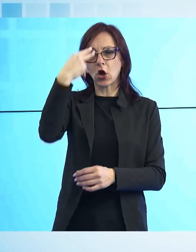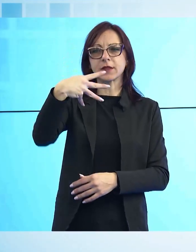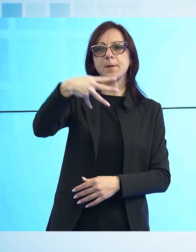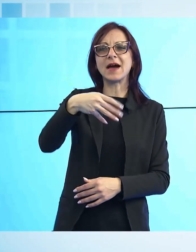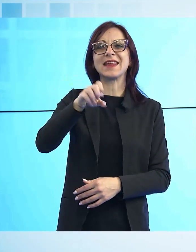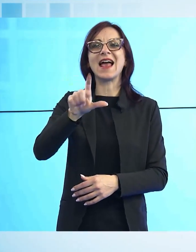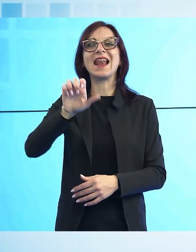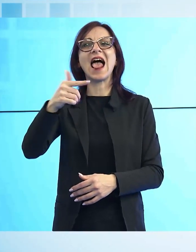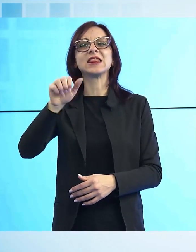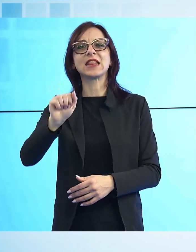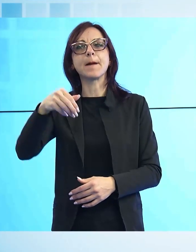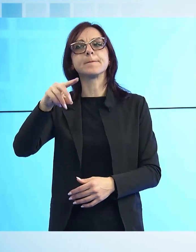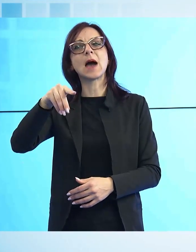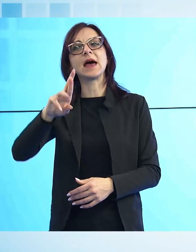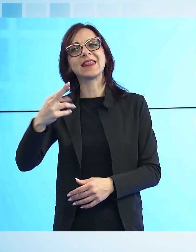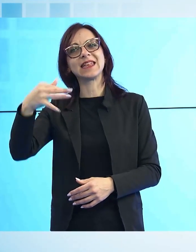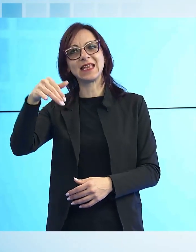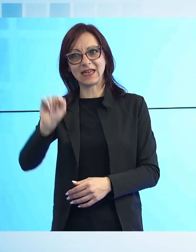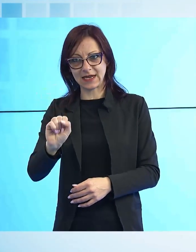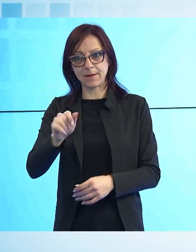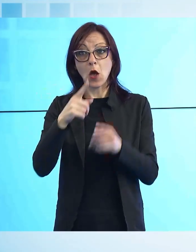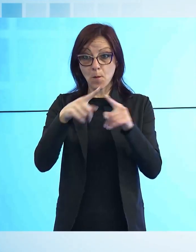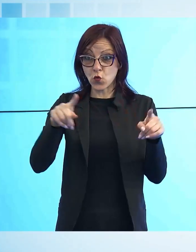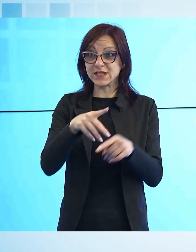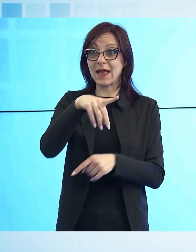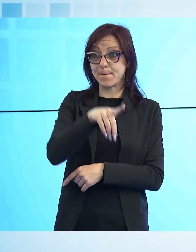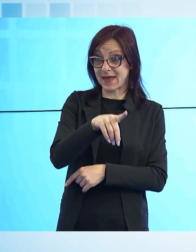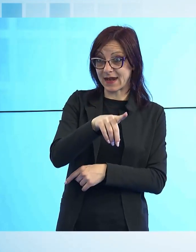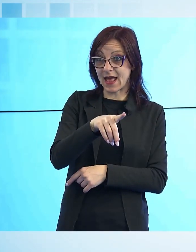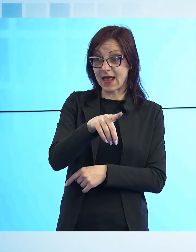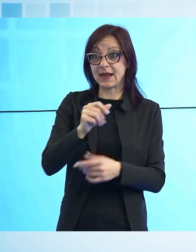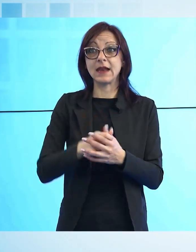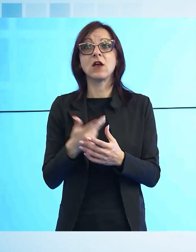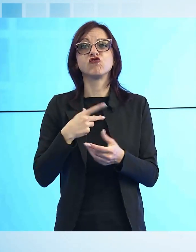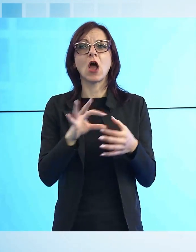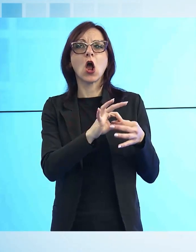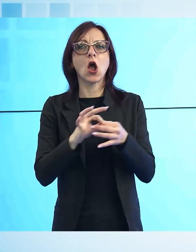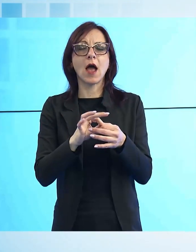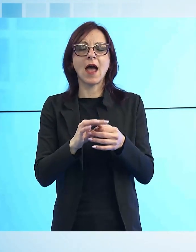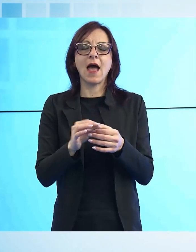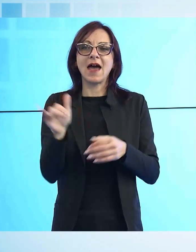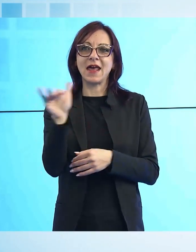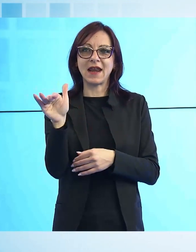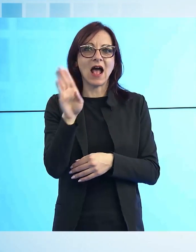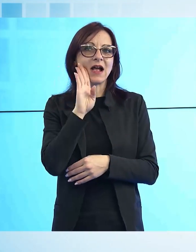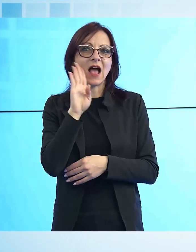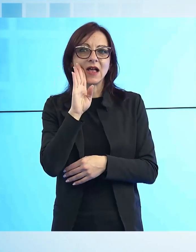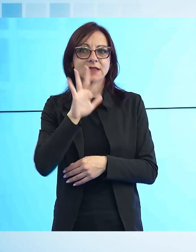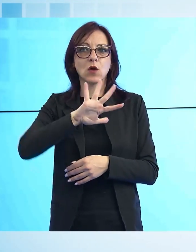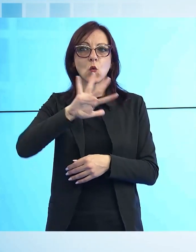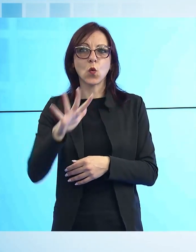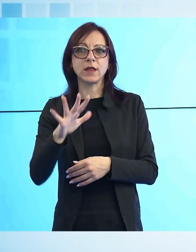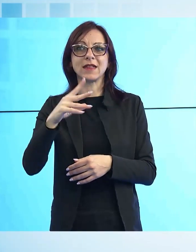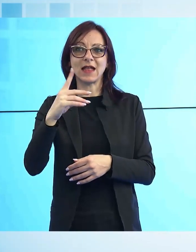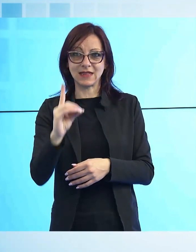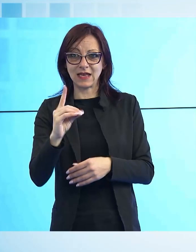Giulia Perelli e le musiche di Piero Perelli, alla realizzazione hanno collaborato i ragazzi della Quinta D dell'Istituto Giorgi. Nel